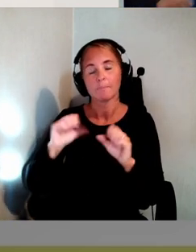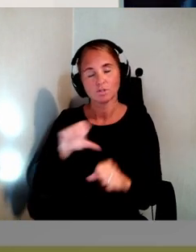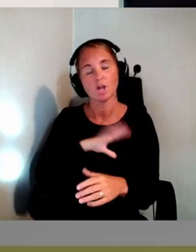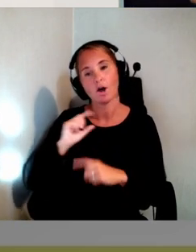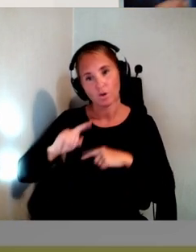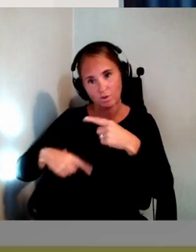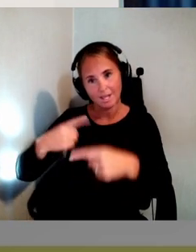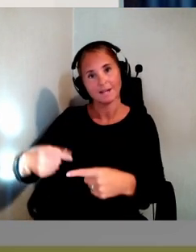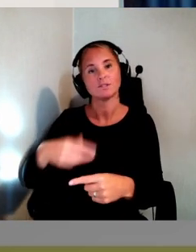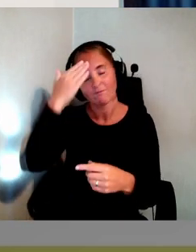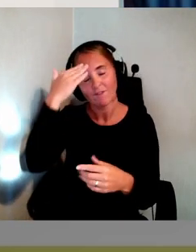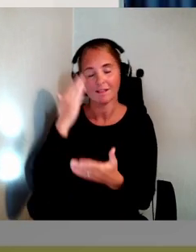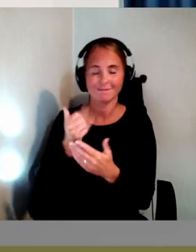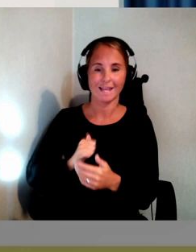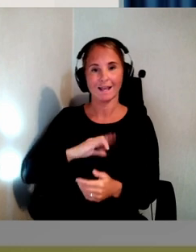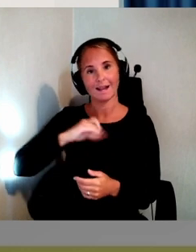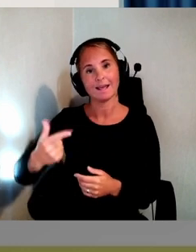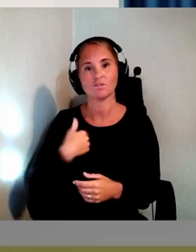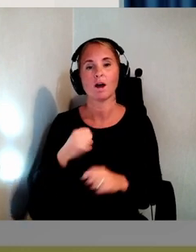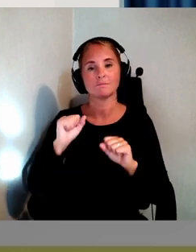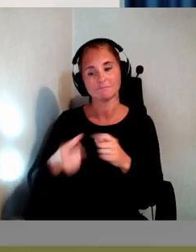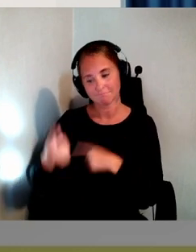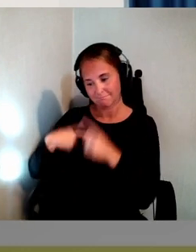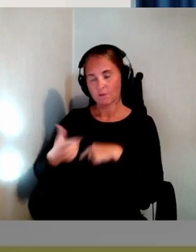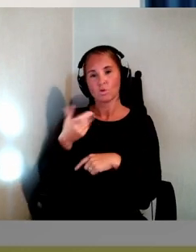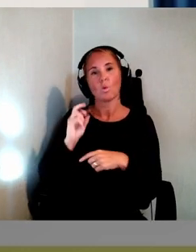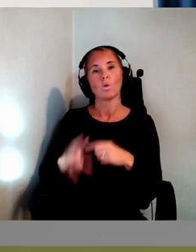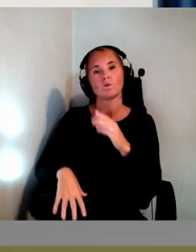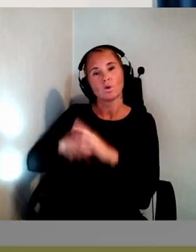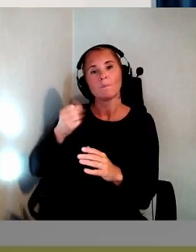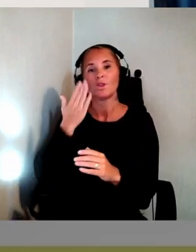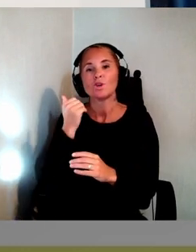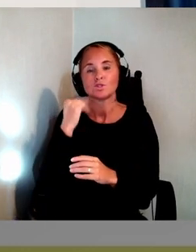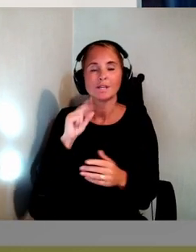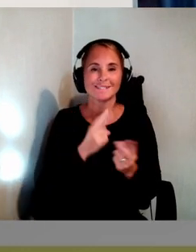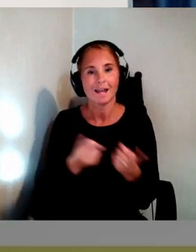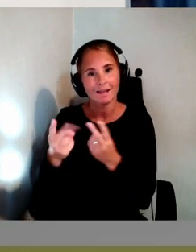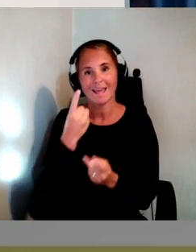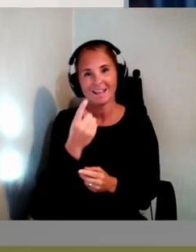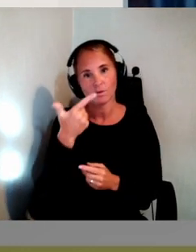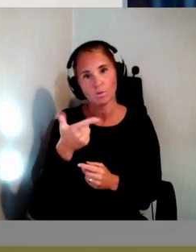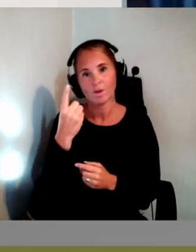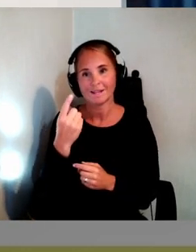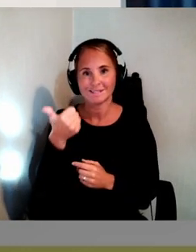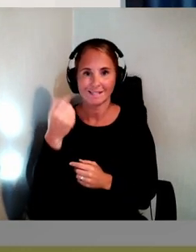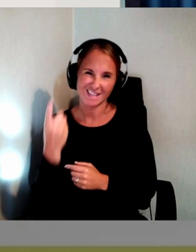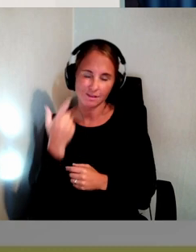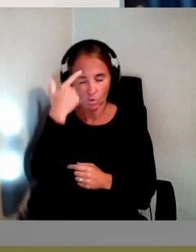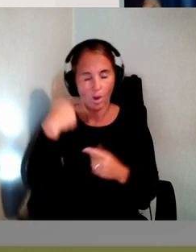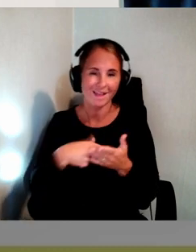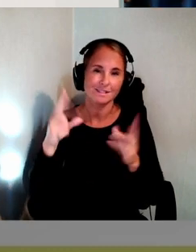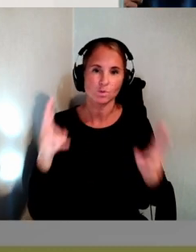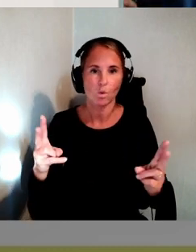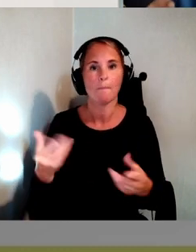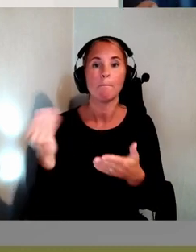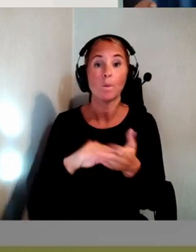Och där vill jag knyta an till den standard som Thor nämnde. EN 17161 tror jag den heter. Där står det hur